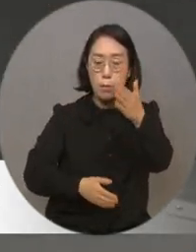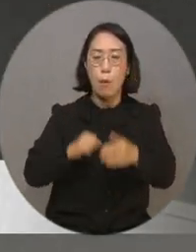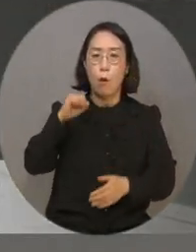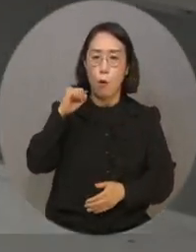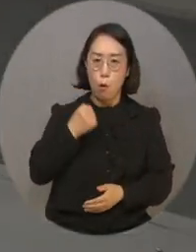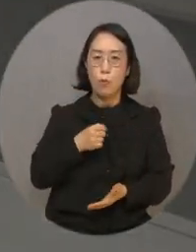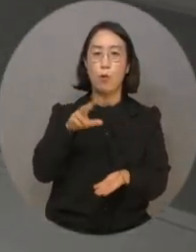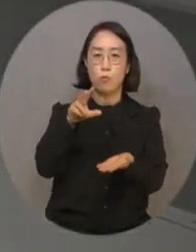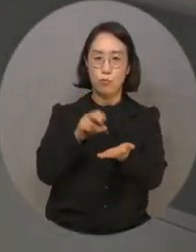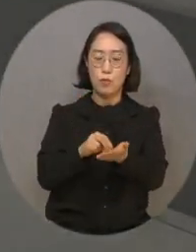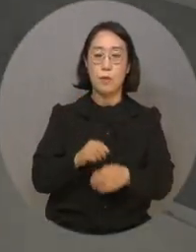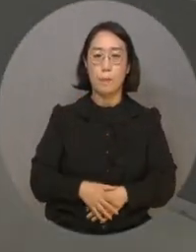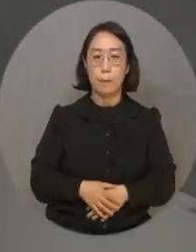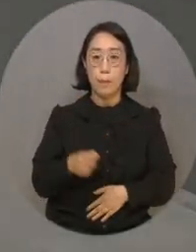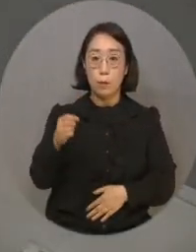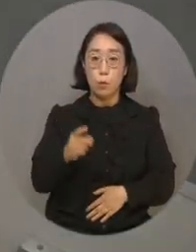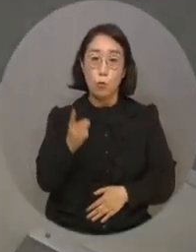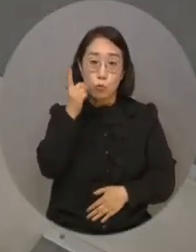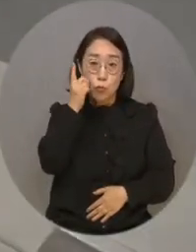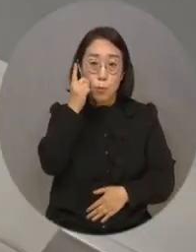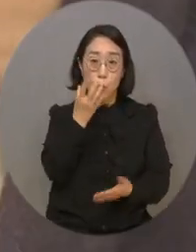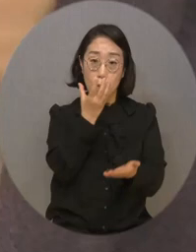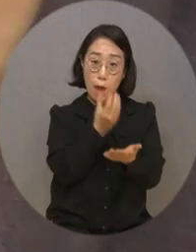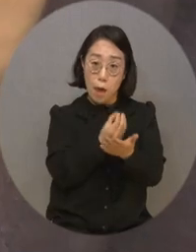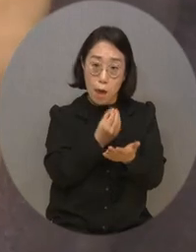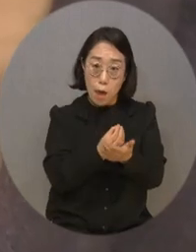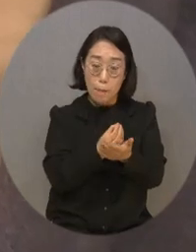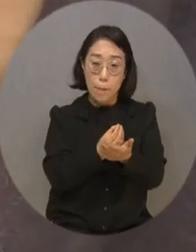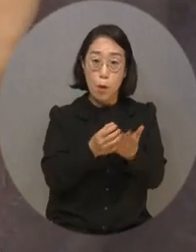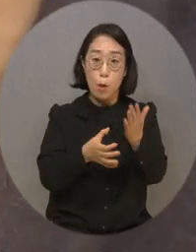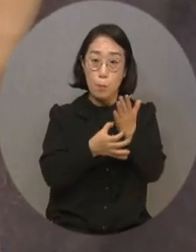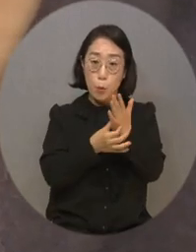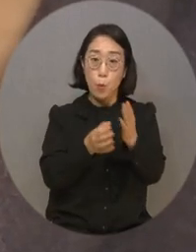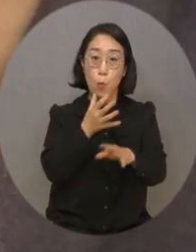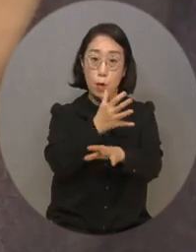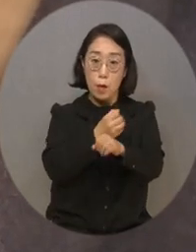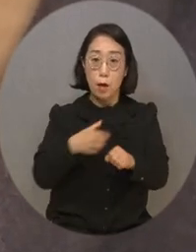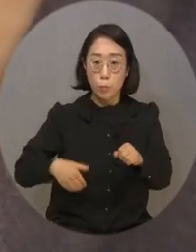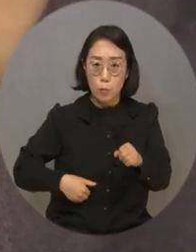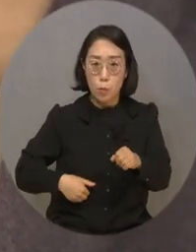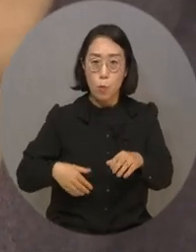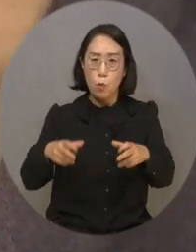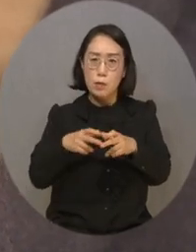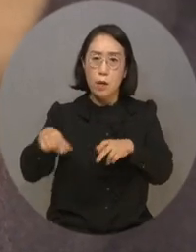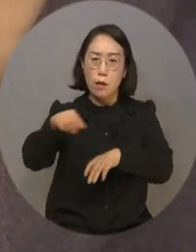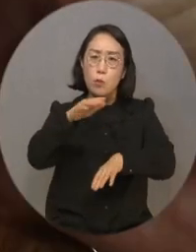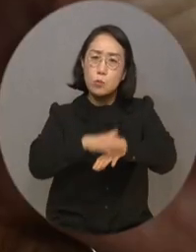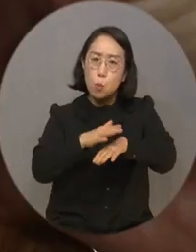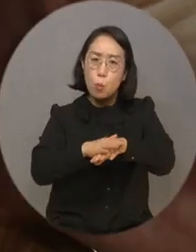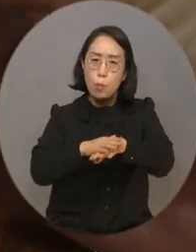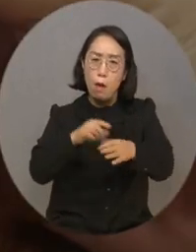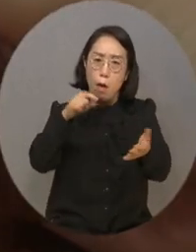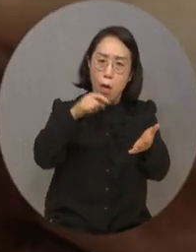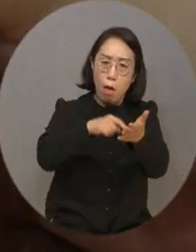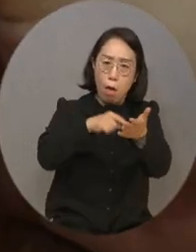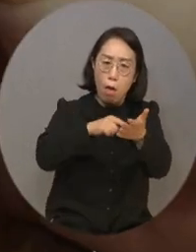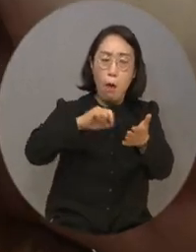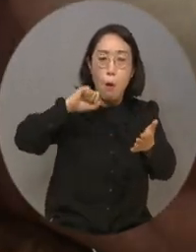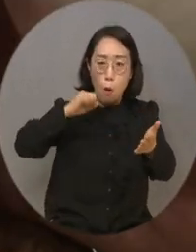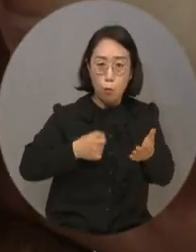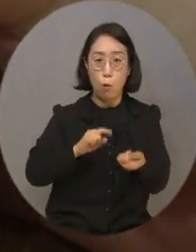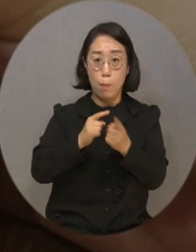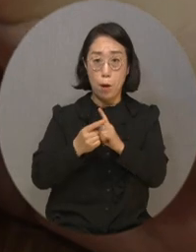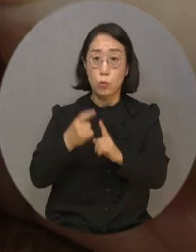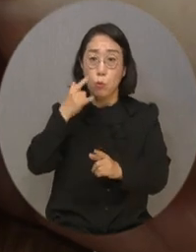지적입니다. 또한 휴대폰 어플로 실시간 표를 구매해야 하는 경우, 장애인 중에는 손을 사용하기 어렵거나 보호자가